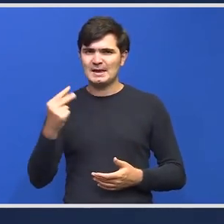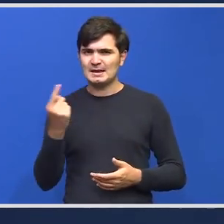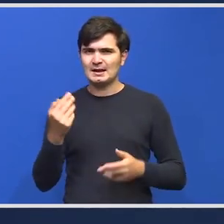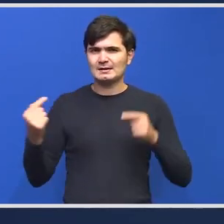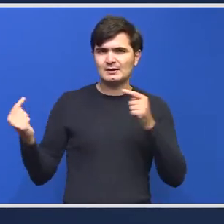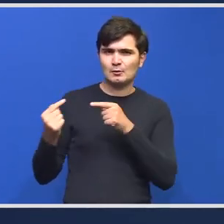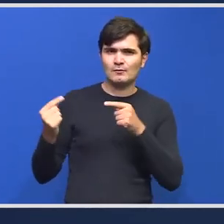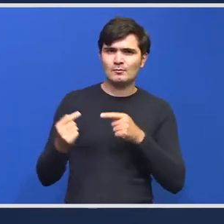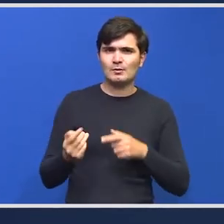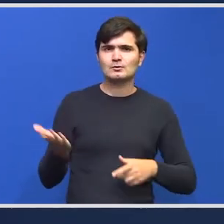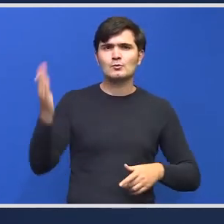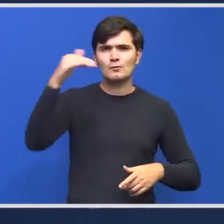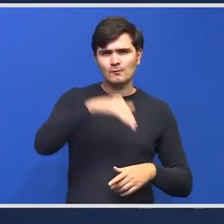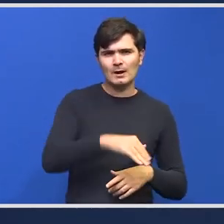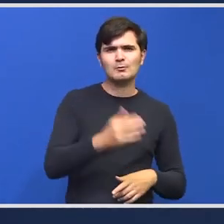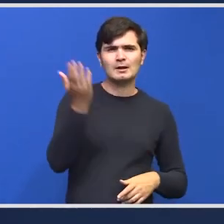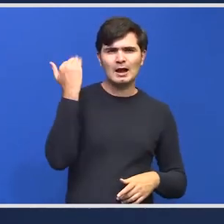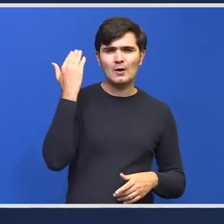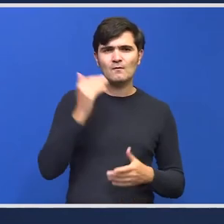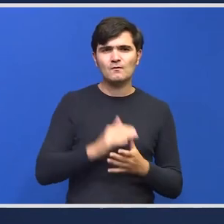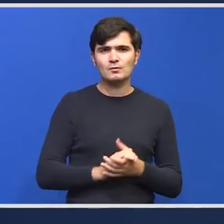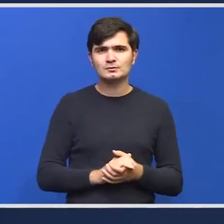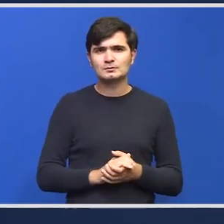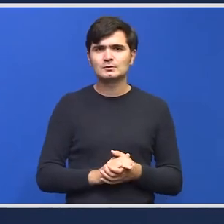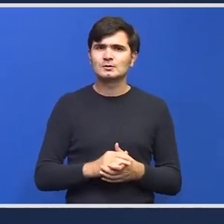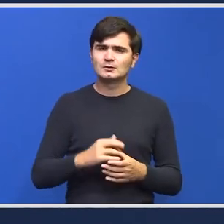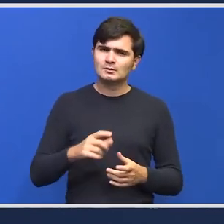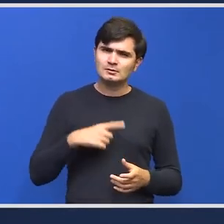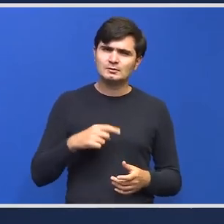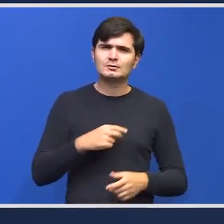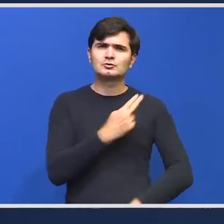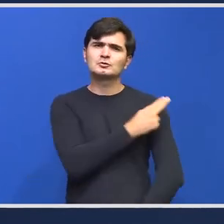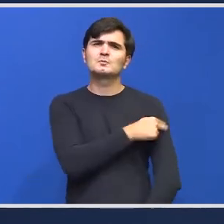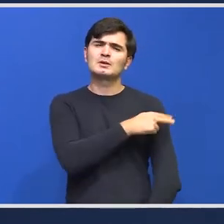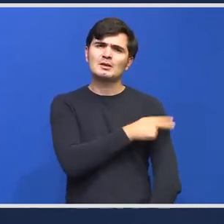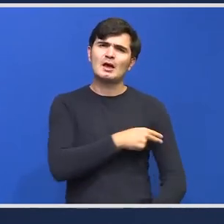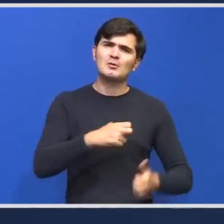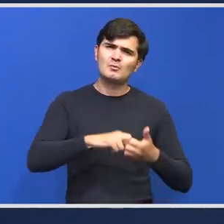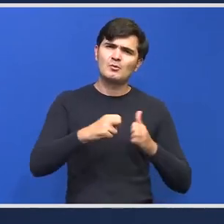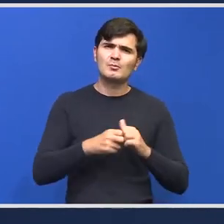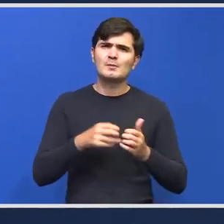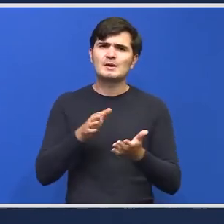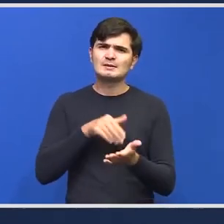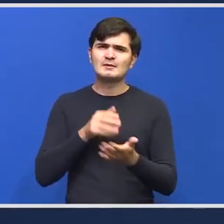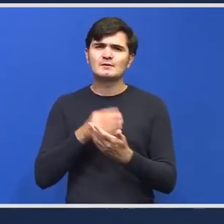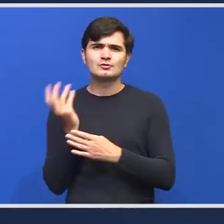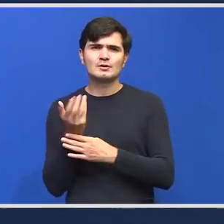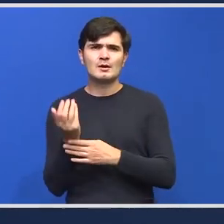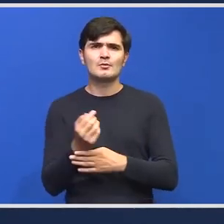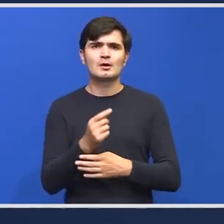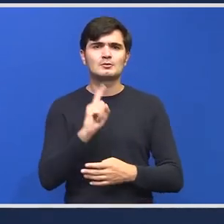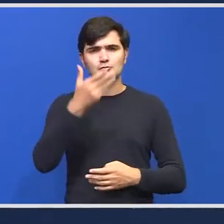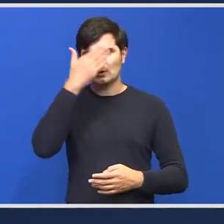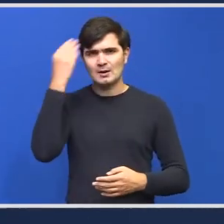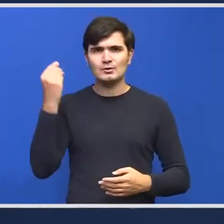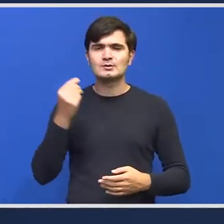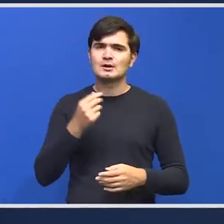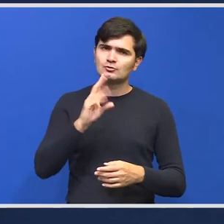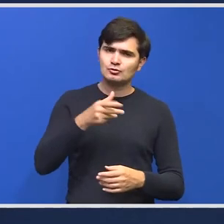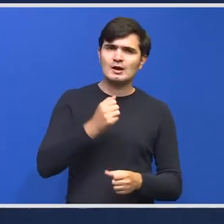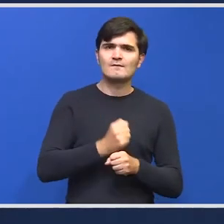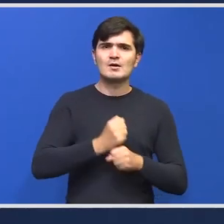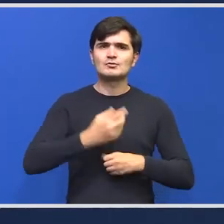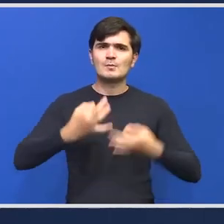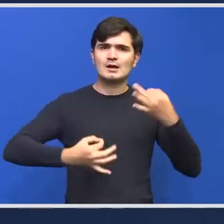valurile precedente vorbind de spitale vorbind de servicii de ambulanță nimeni nu e uitat și da se analizează